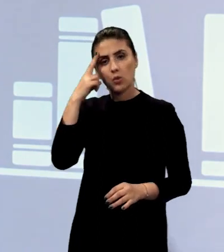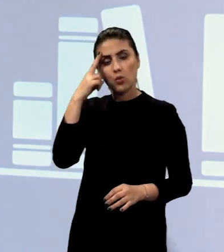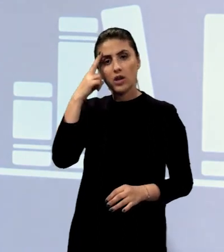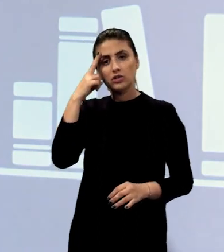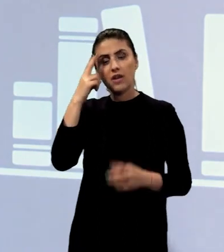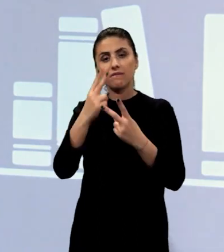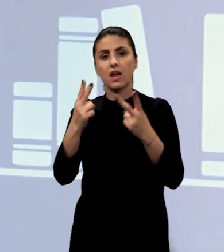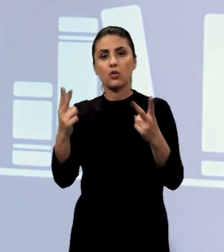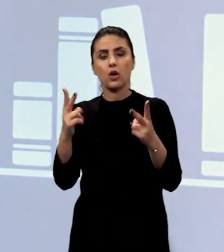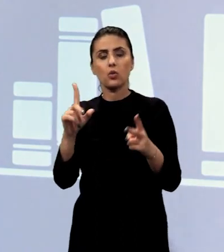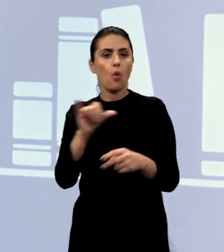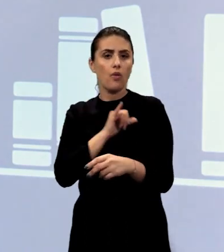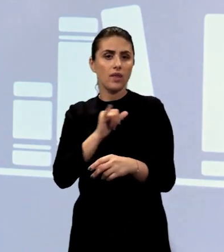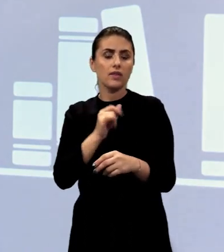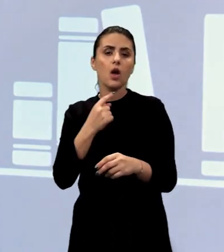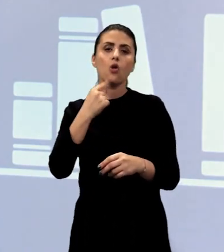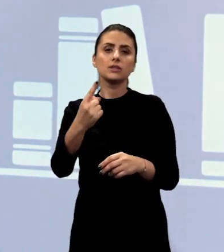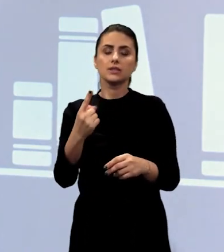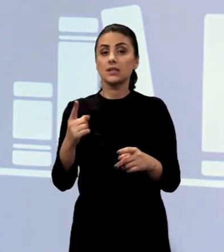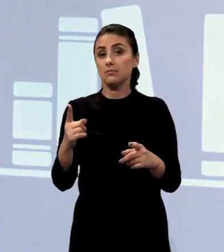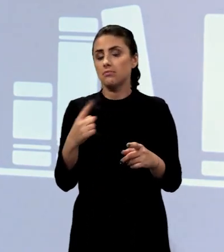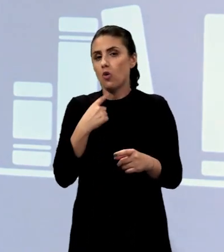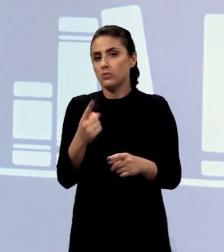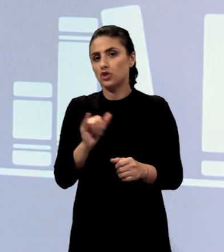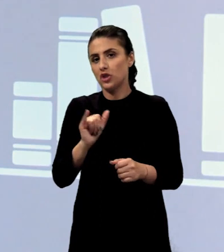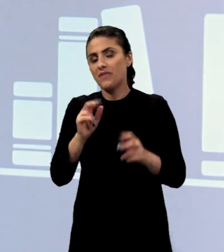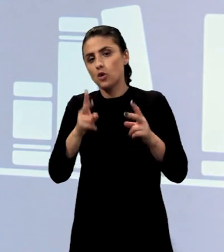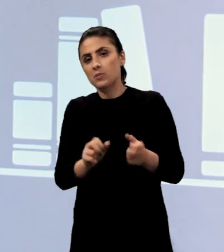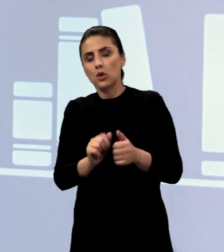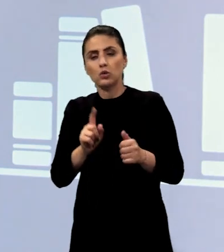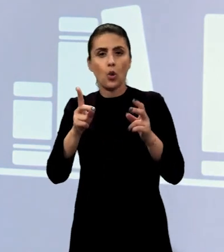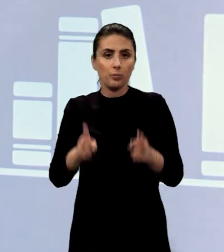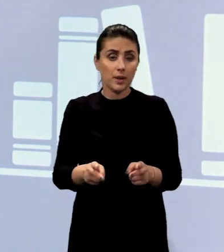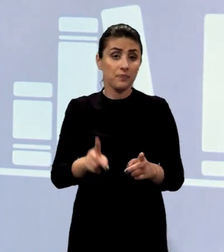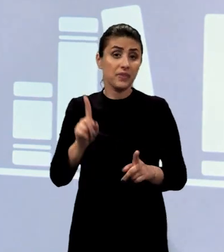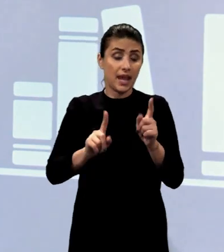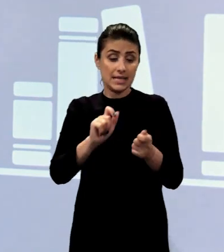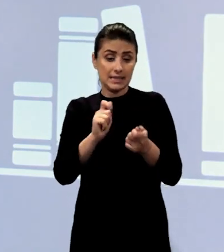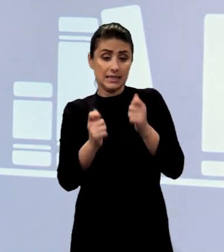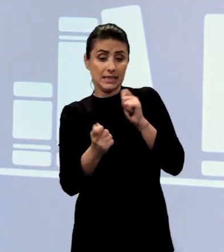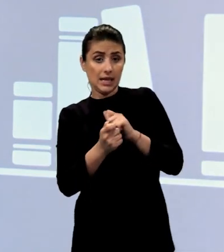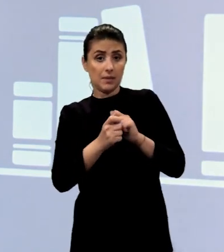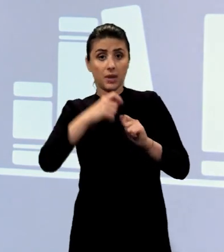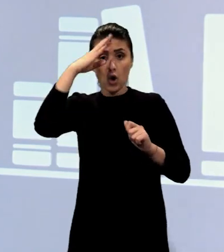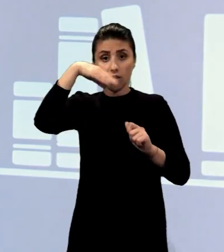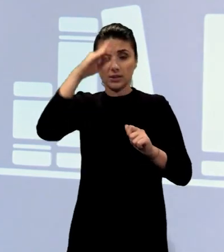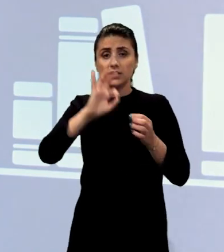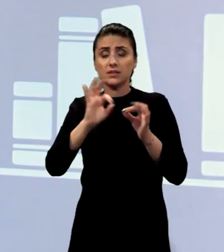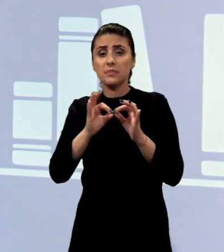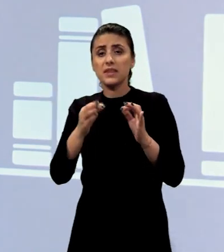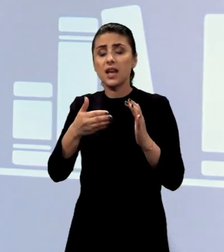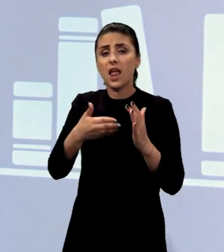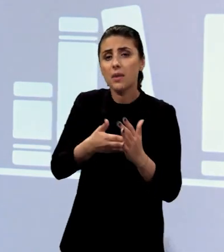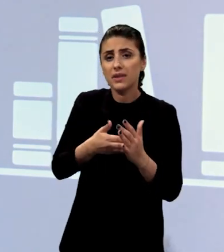principiului, indiferent de ziua săptămânală în care cineva s-ar opri. Dacă schimbi ziua însă, limitezi